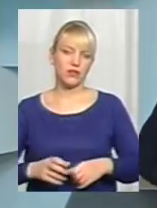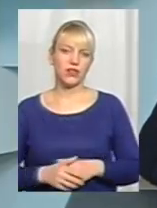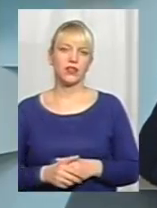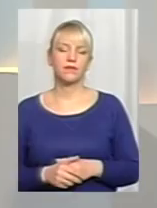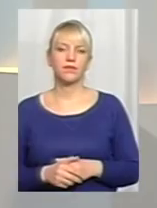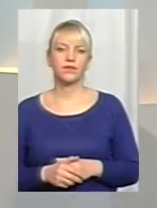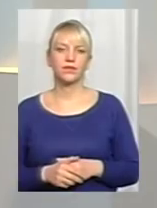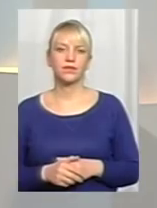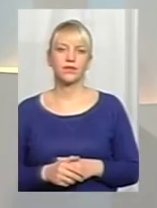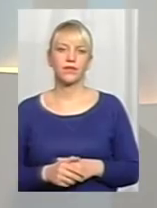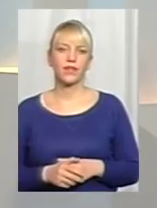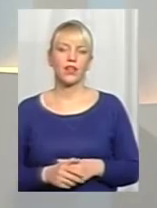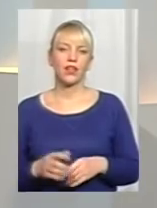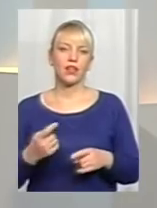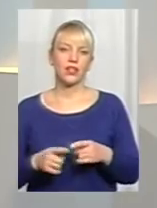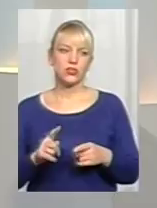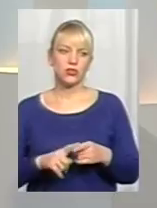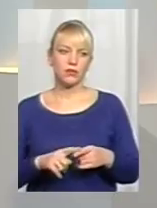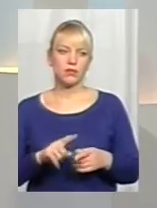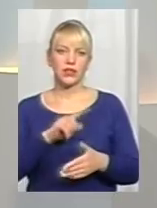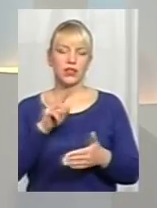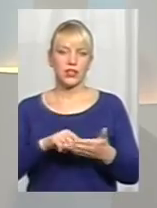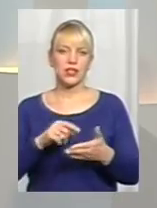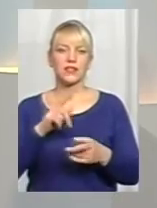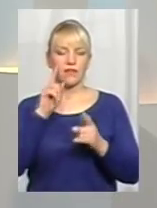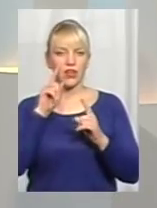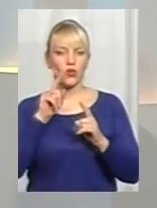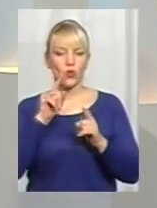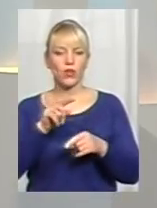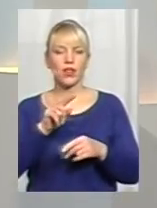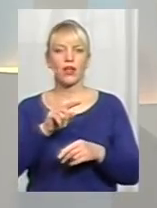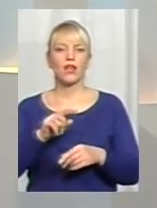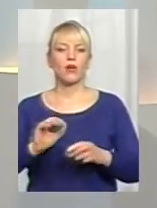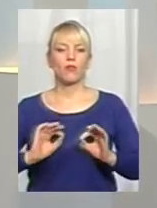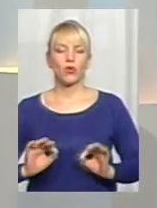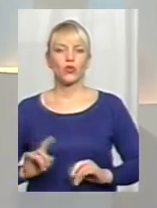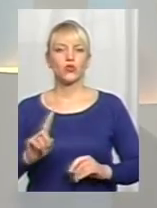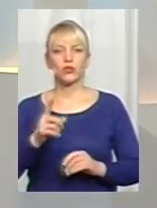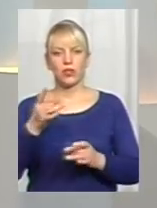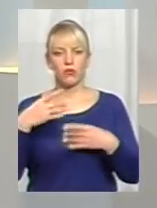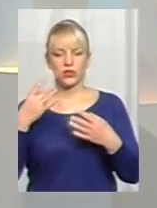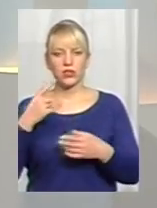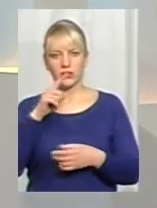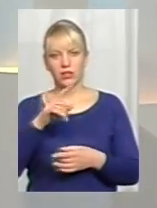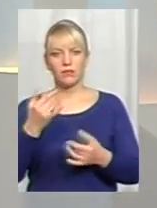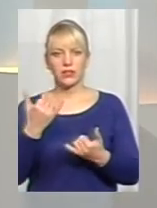Також на дане питання звернула увагу і прокуратура, що повідомили нам там, далі у коментарі.